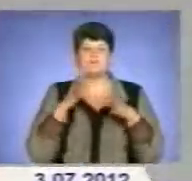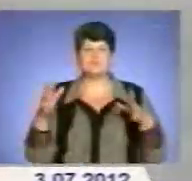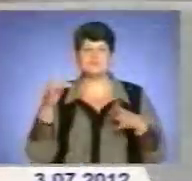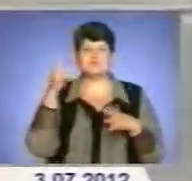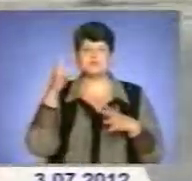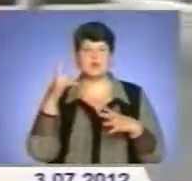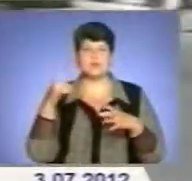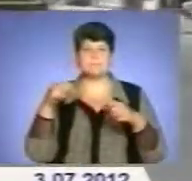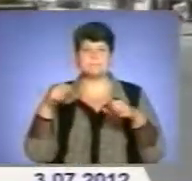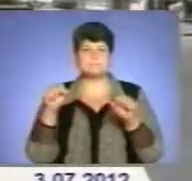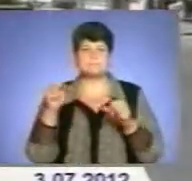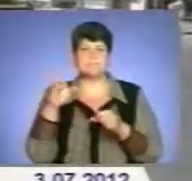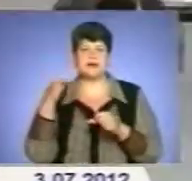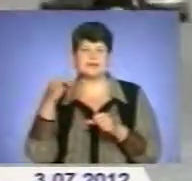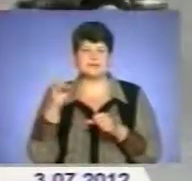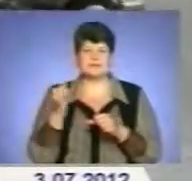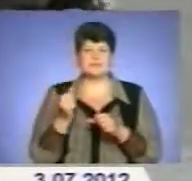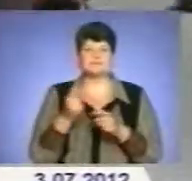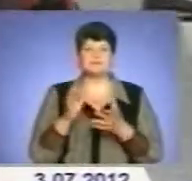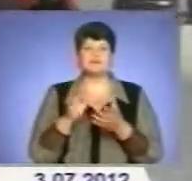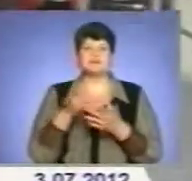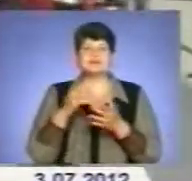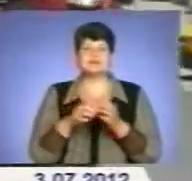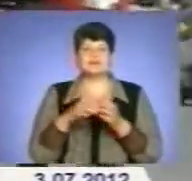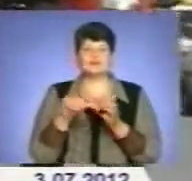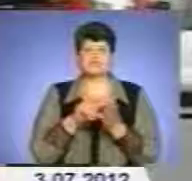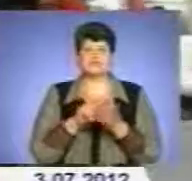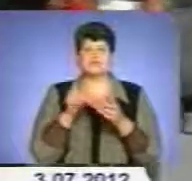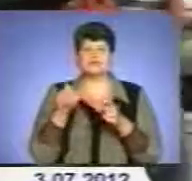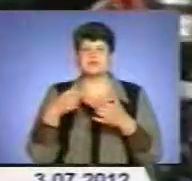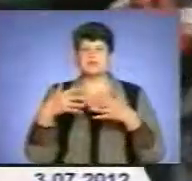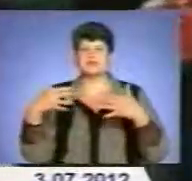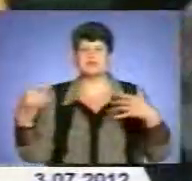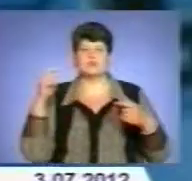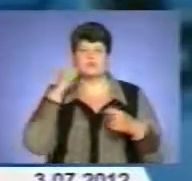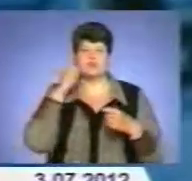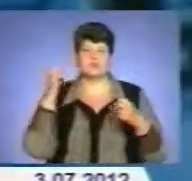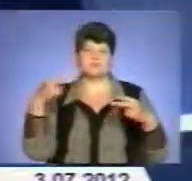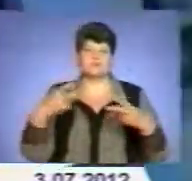Мотоклуб об'єднує людей, які пізнають світ. Серед учасників – люди різного віку та професій.